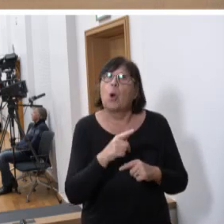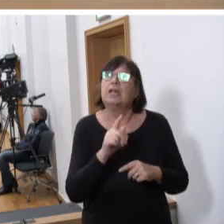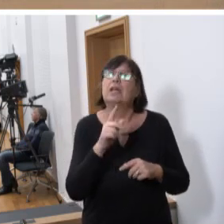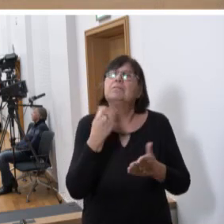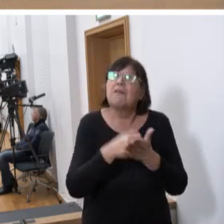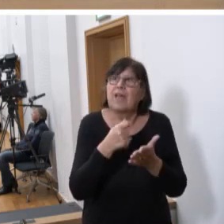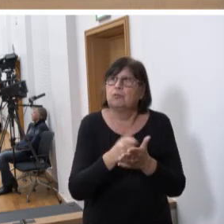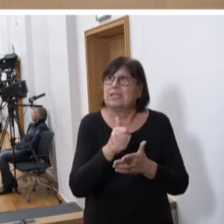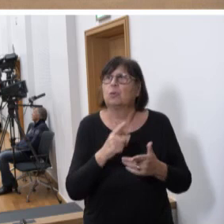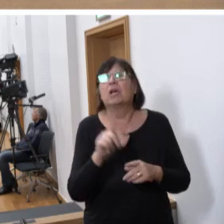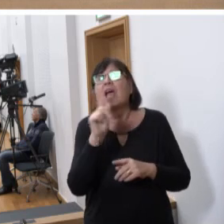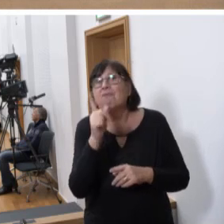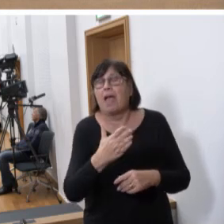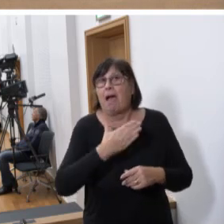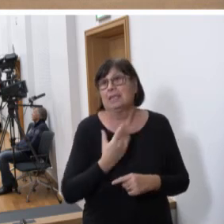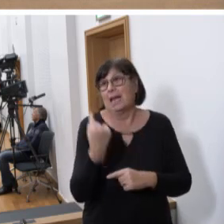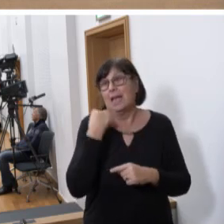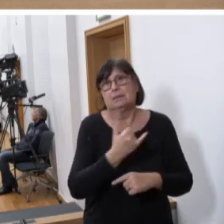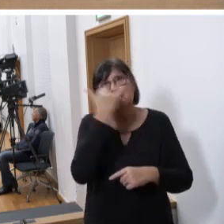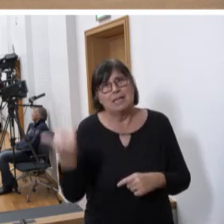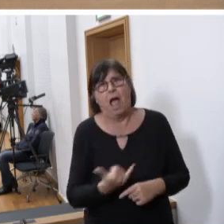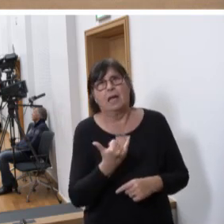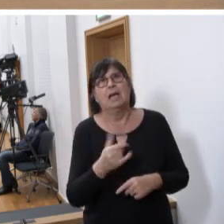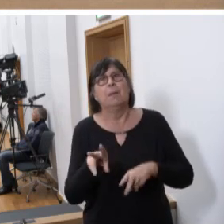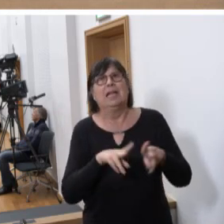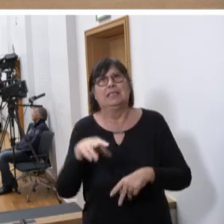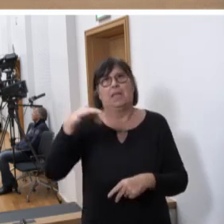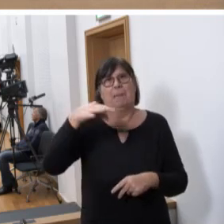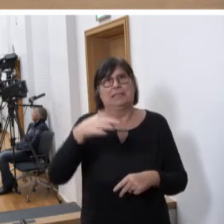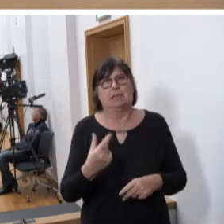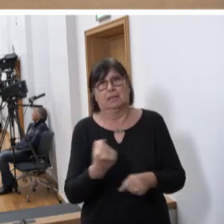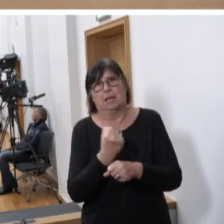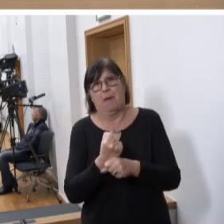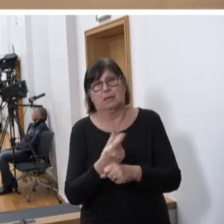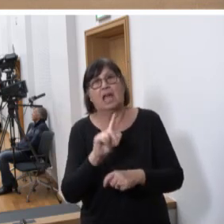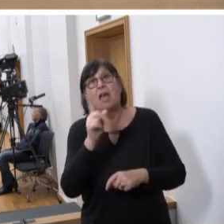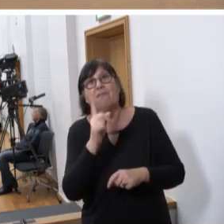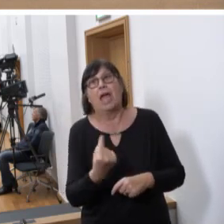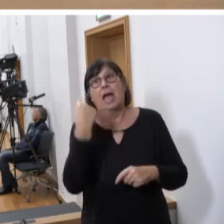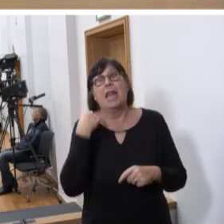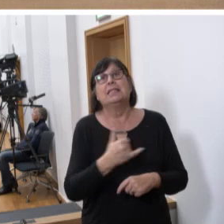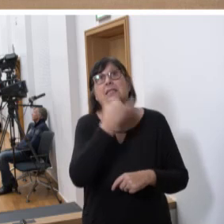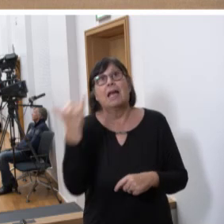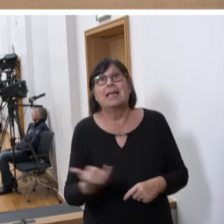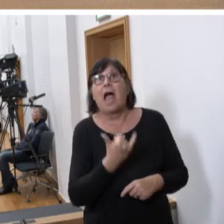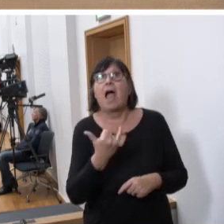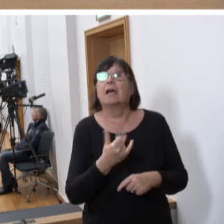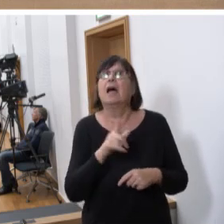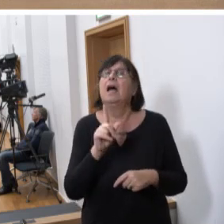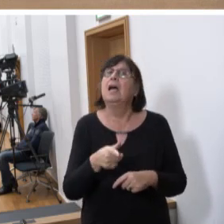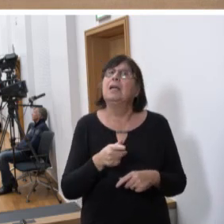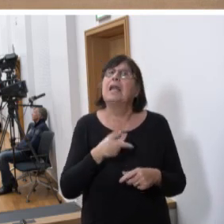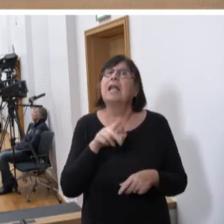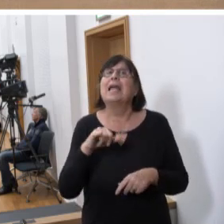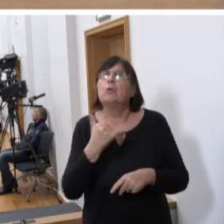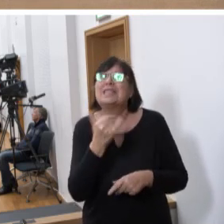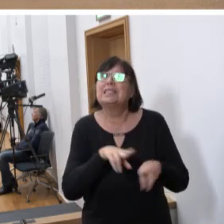Wer hat in den letzten Jahren den Ministerpräsidenten gestellt? Wer hat in den letzten Jahren den Justizminister gestellt? Wer hat in den letzten